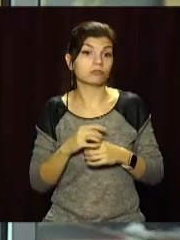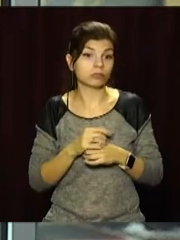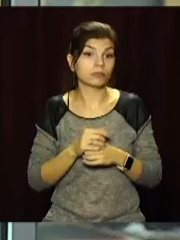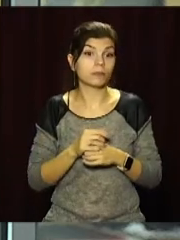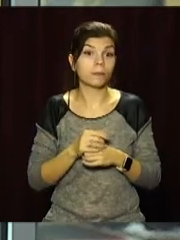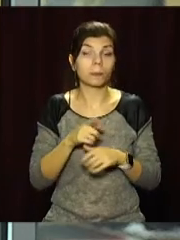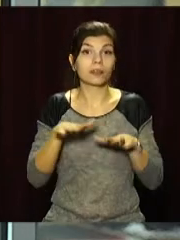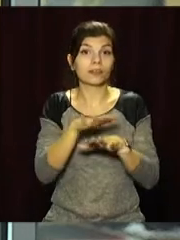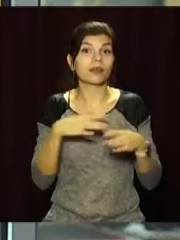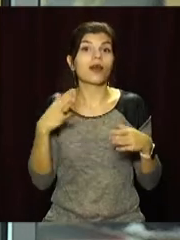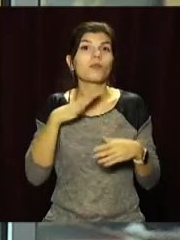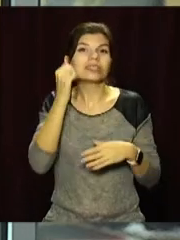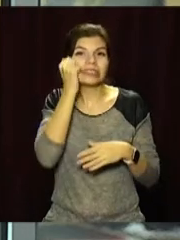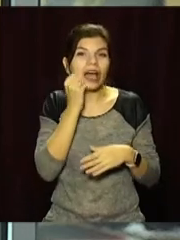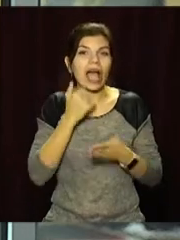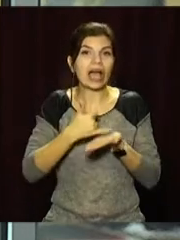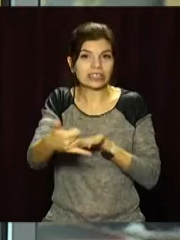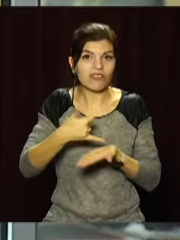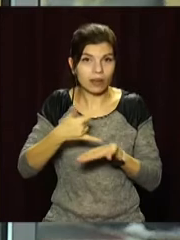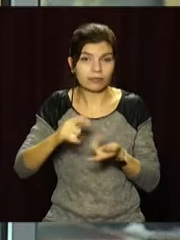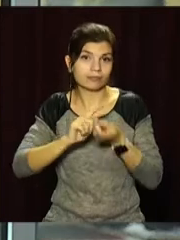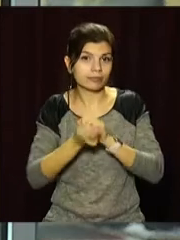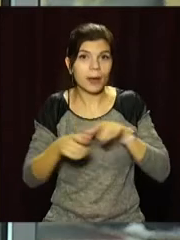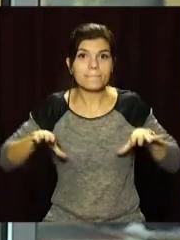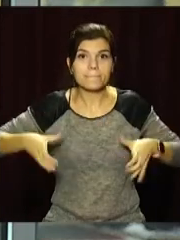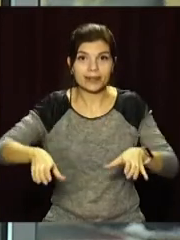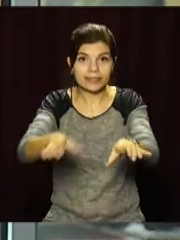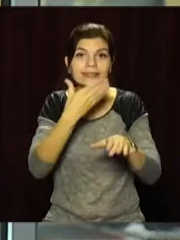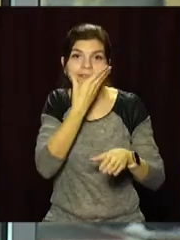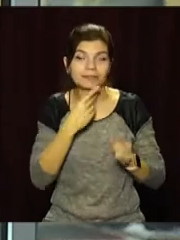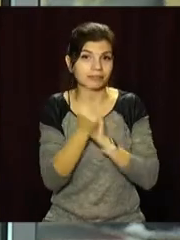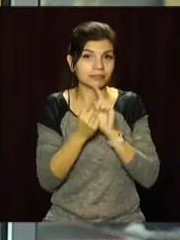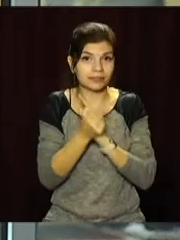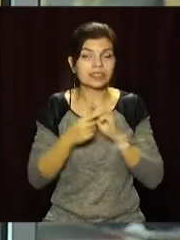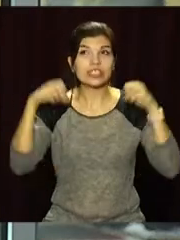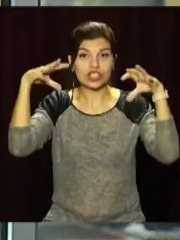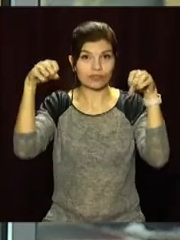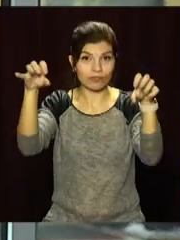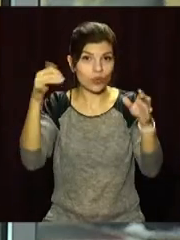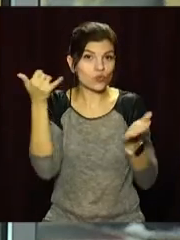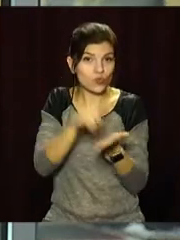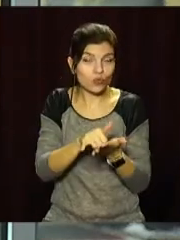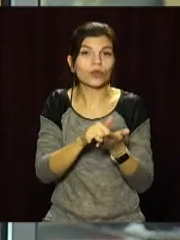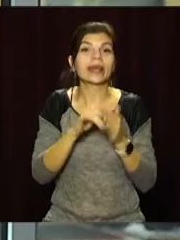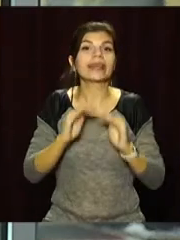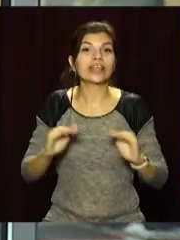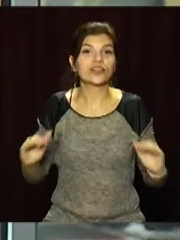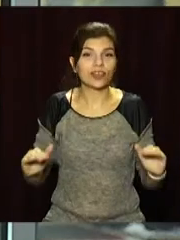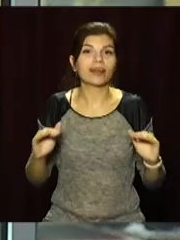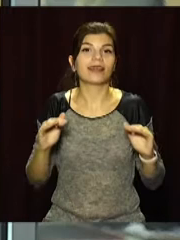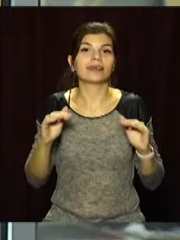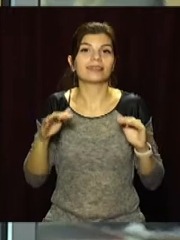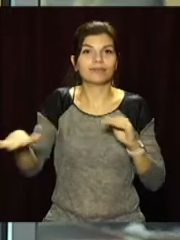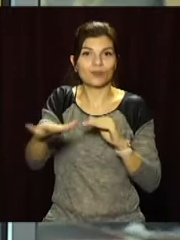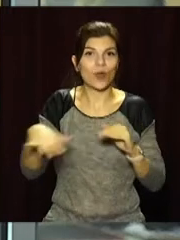відпочинку. Старий айсфальт там замінили тротуарною плиткою, змонтували нове освітлення, встановили дитячі розважальні